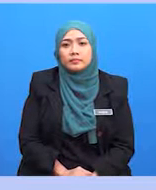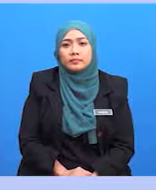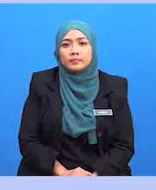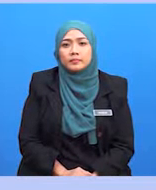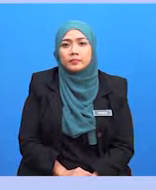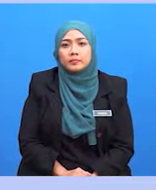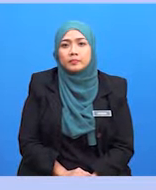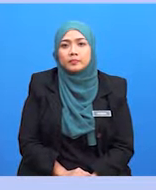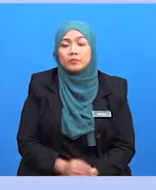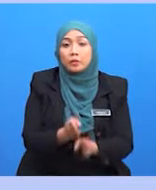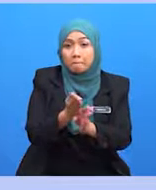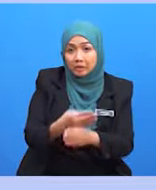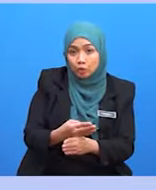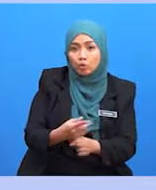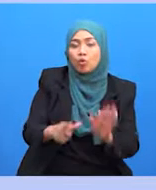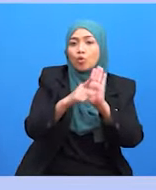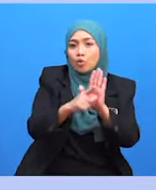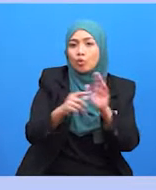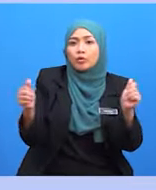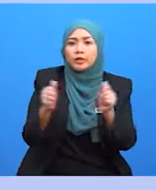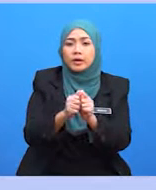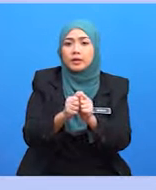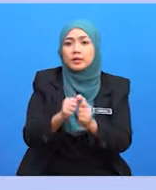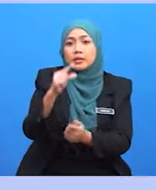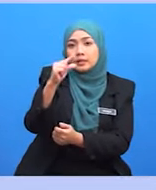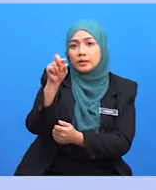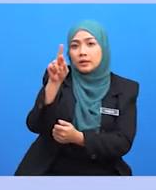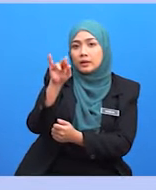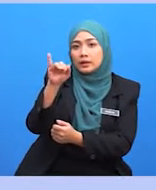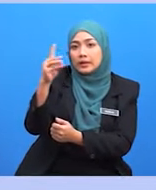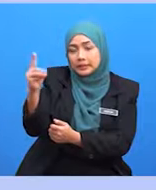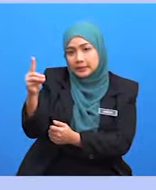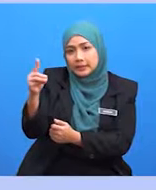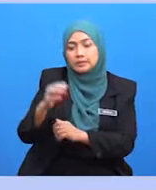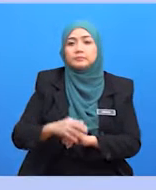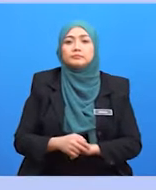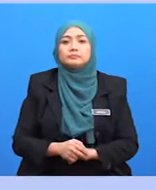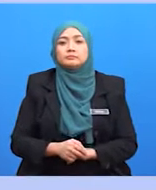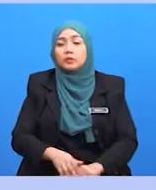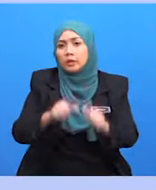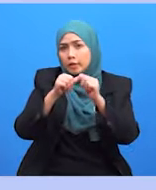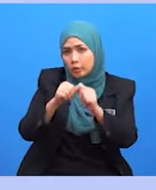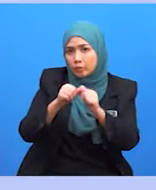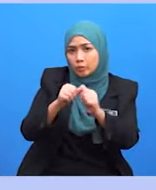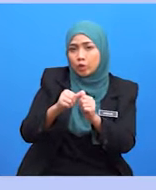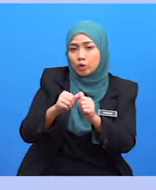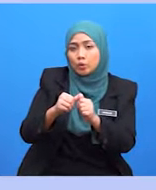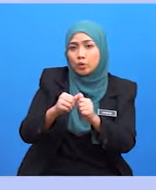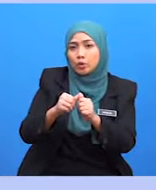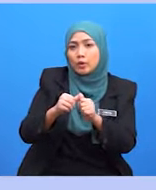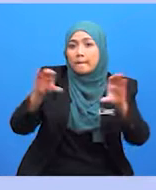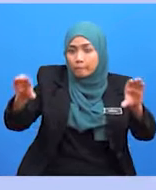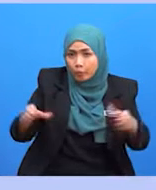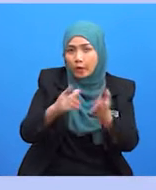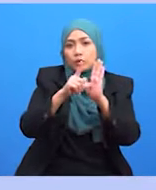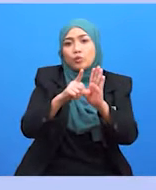Perbentukan logo dengan grid Ilustrasi yang ditunjukkan di sini adalah rujukan utama